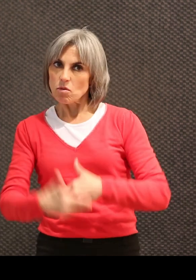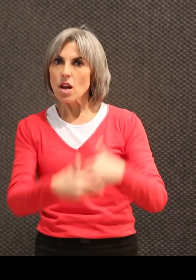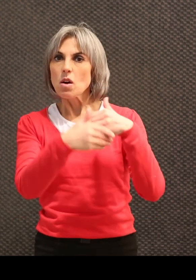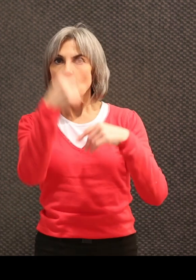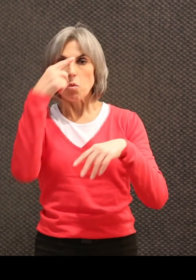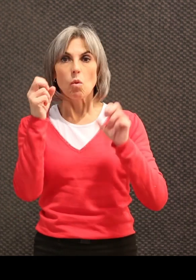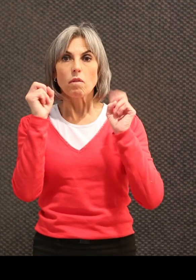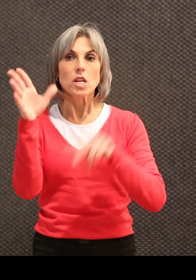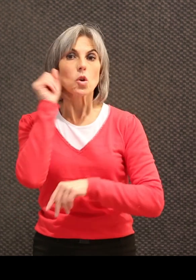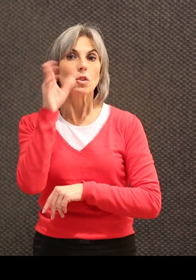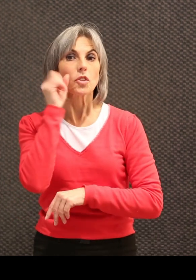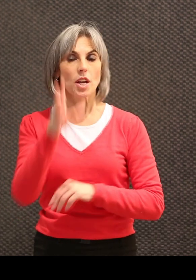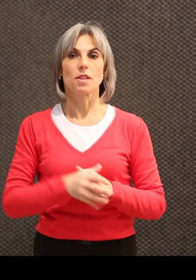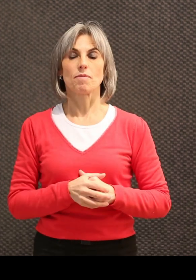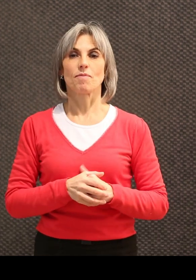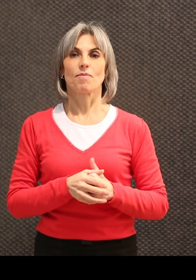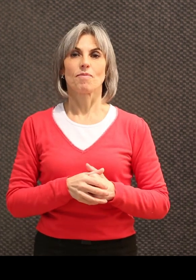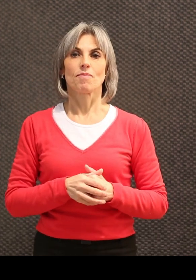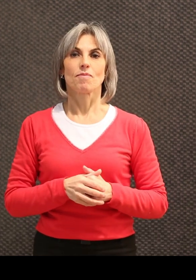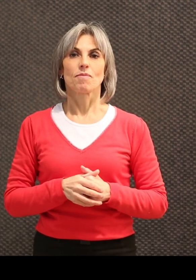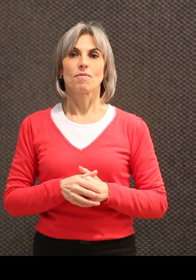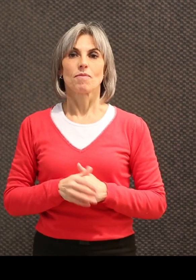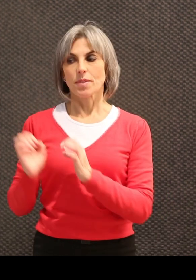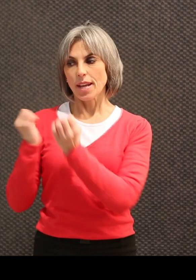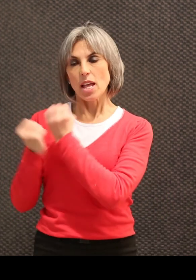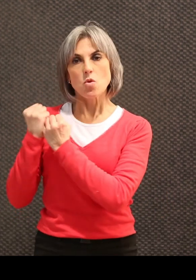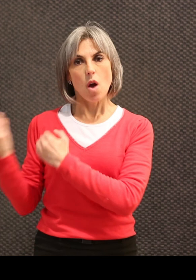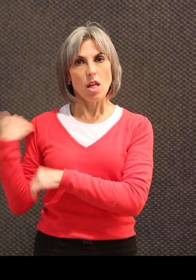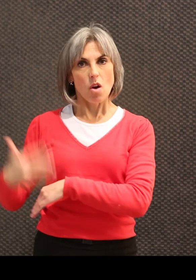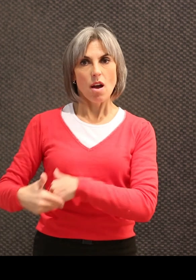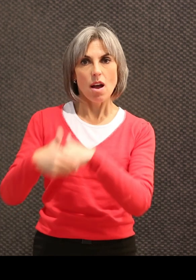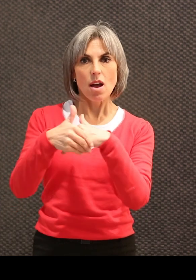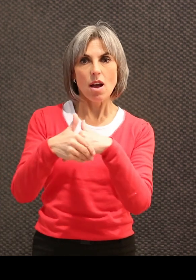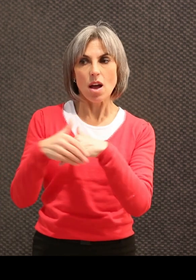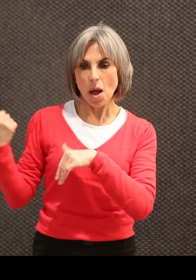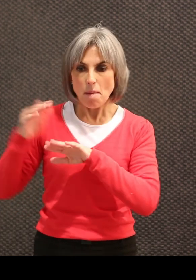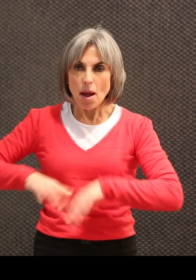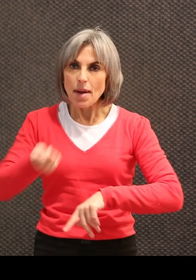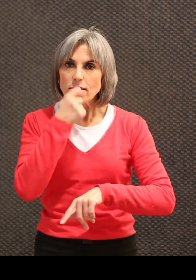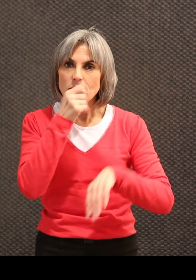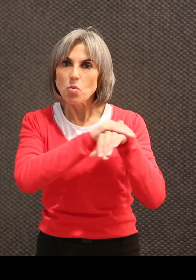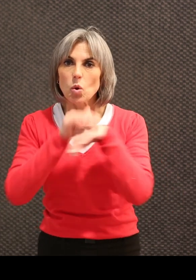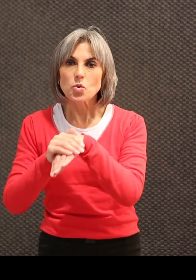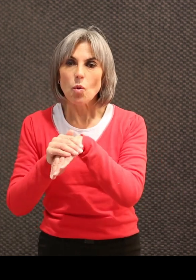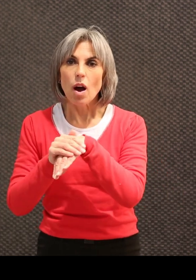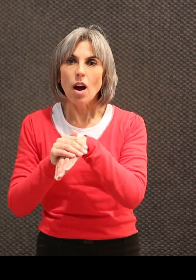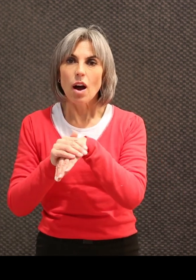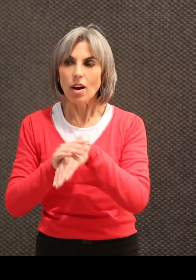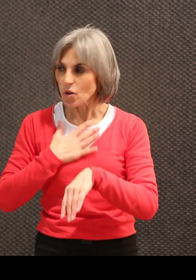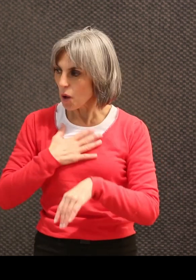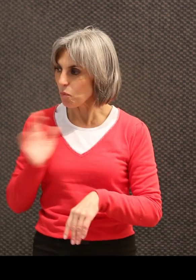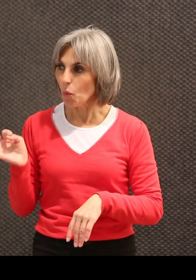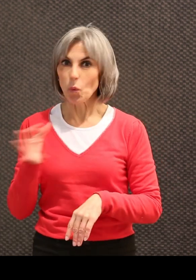sa vie quotidienne. C'est l'éducateur qui parle au dîner, du soir. C'est bon,